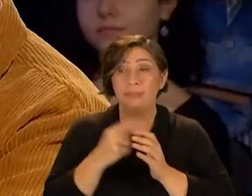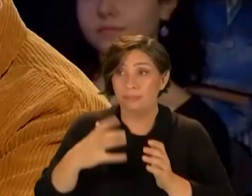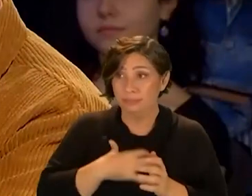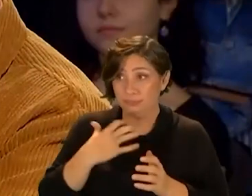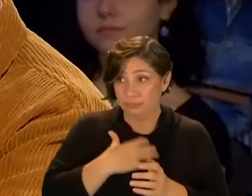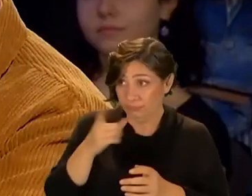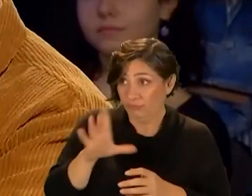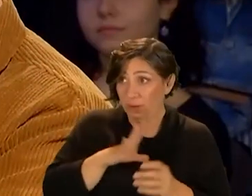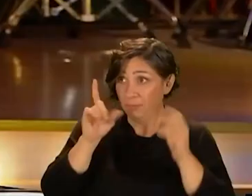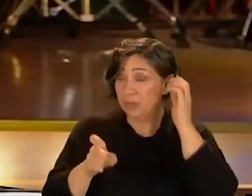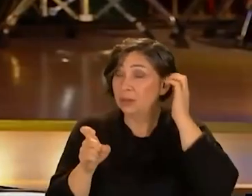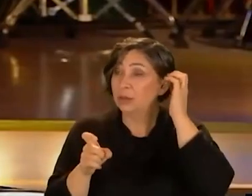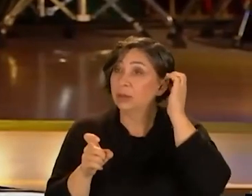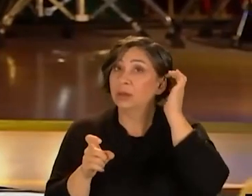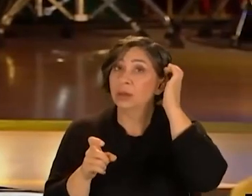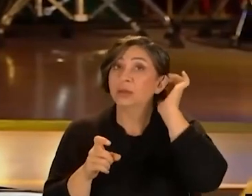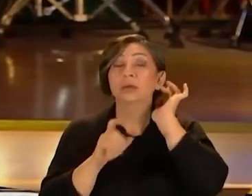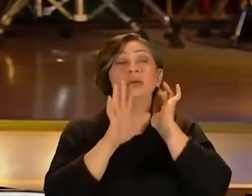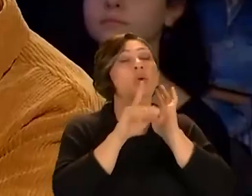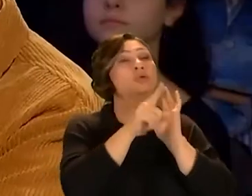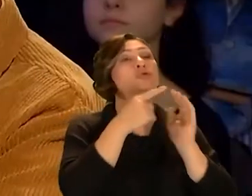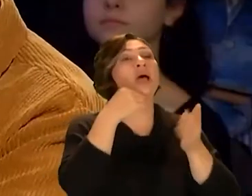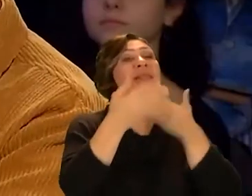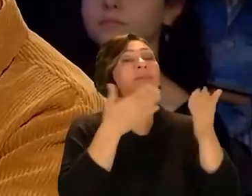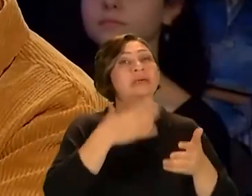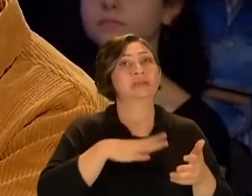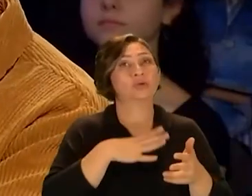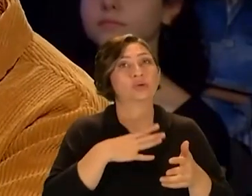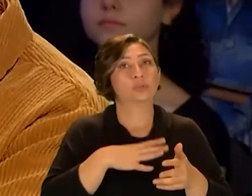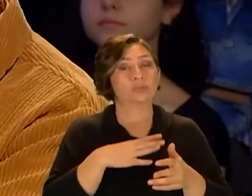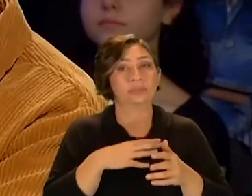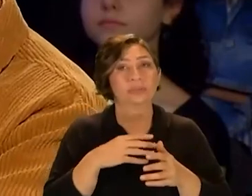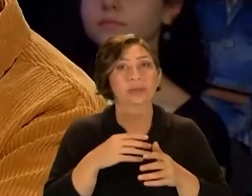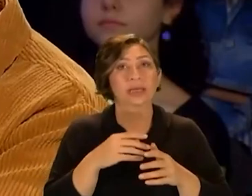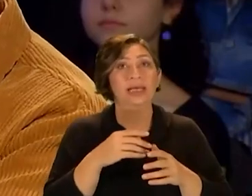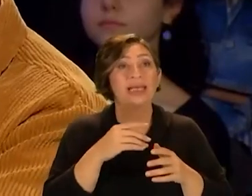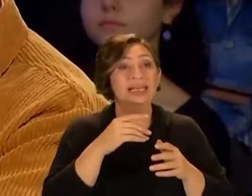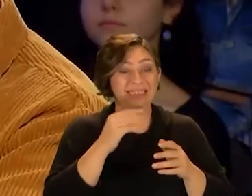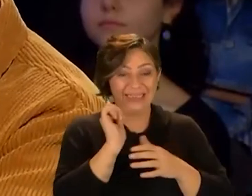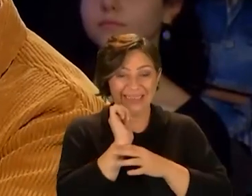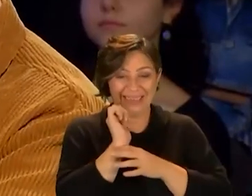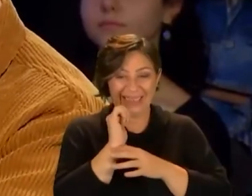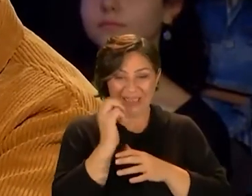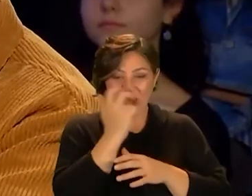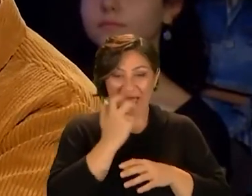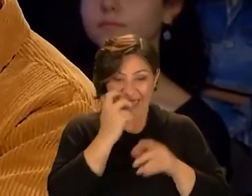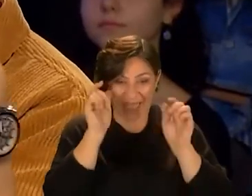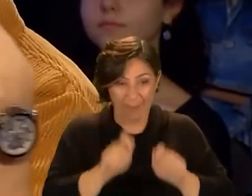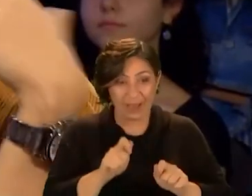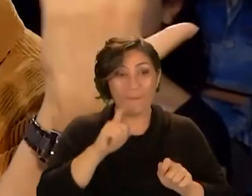Acı çekiyor musun yani bunlarda var mı acı var mı Şöyle orada şunu anlatmak istiyorum Bir de hamletler sorusu var Sanat üretirken